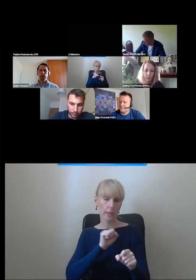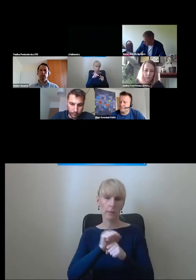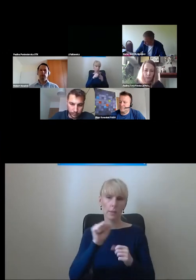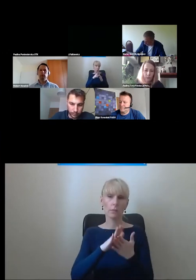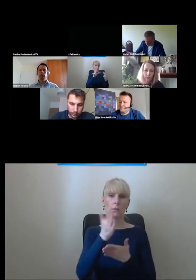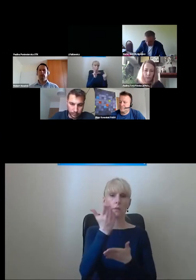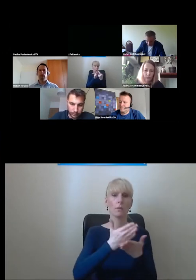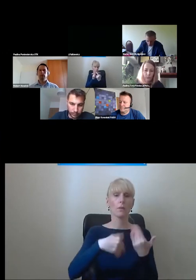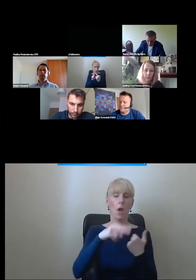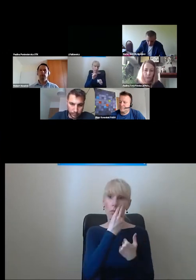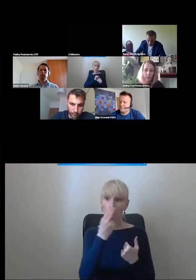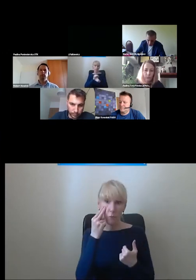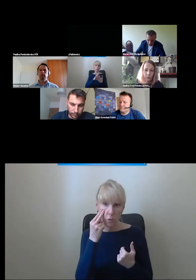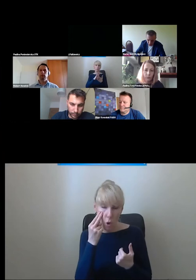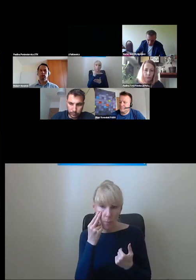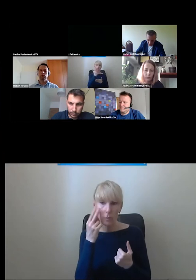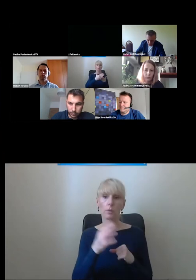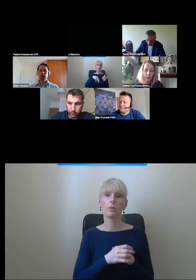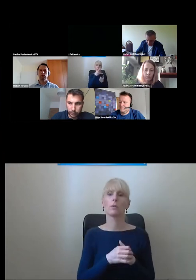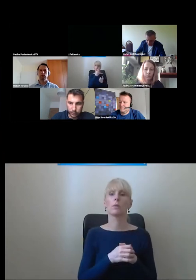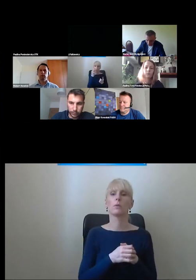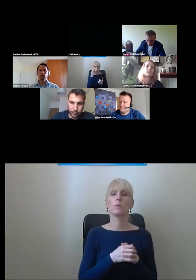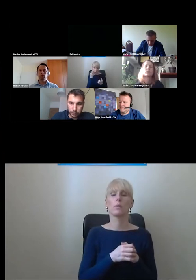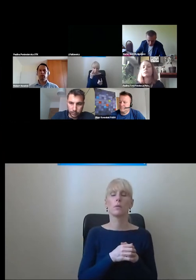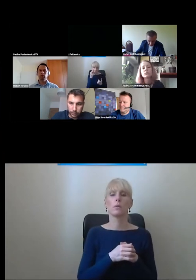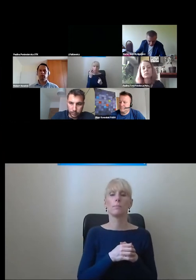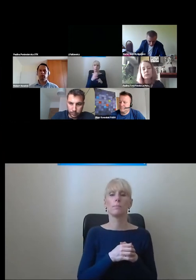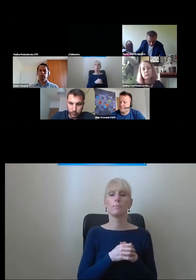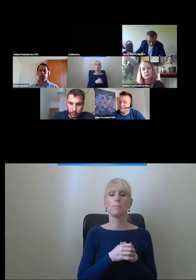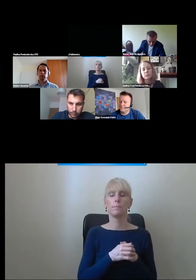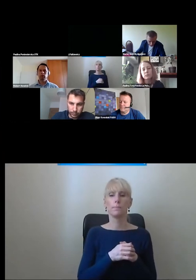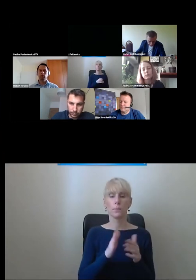naszym tutaj oddziałem Polskiego Związku Niewidomych. Dzięki temu udało się